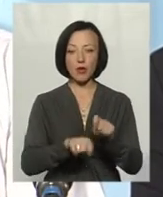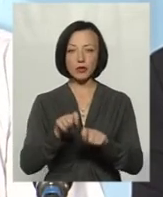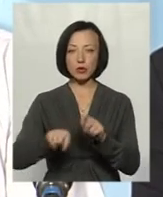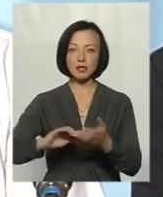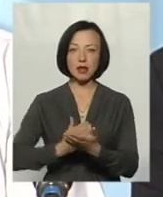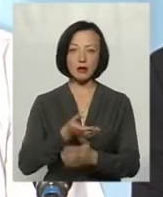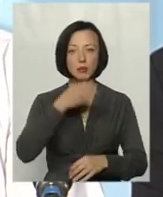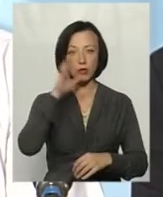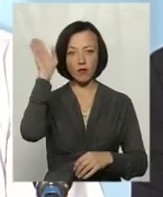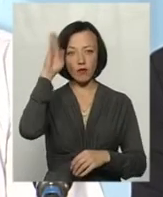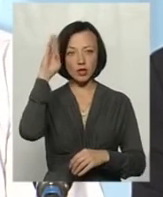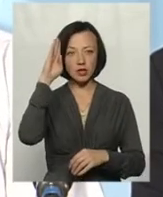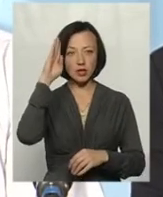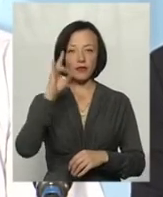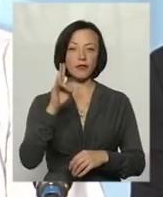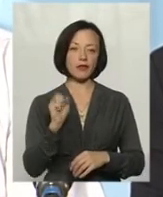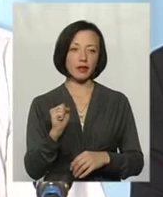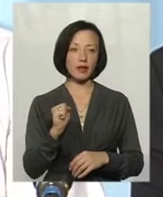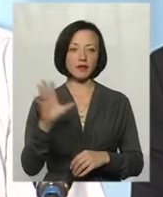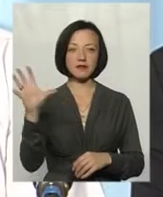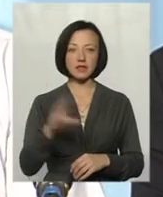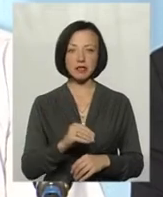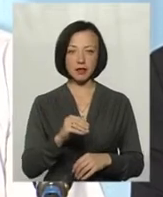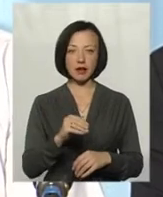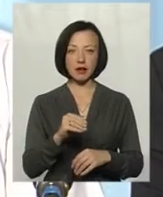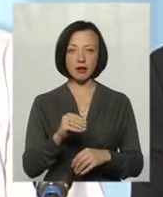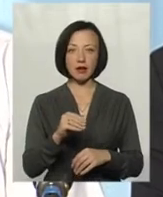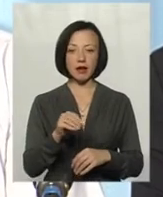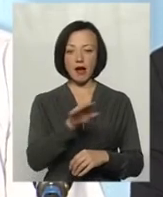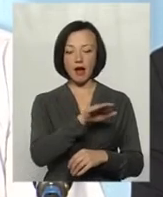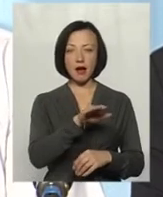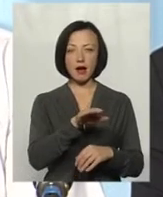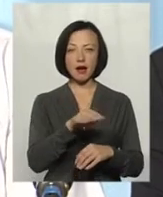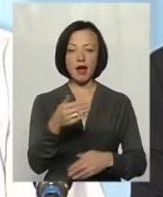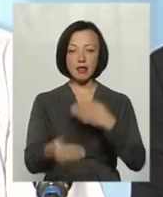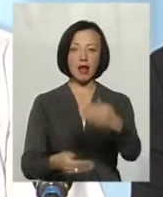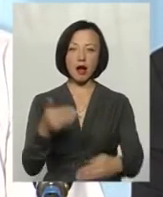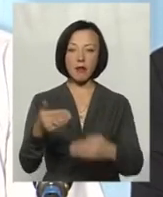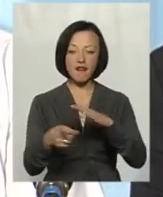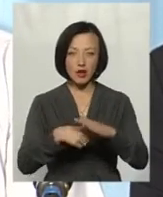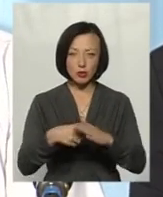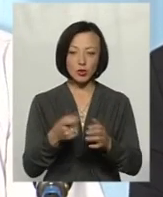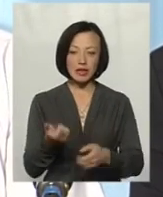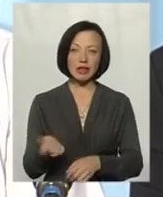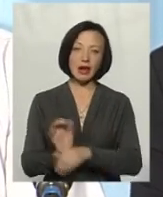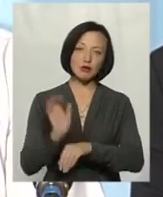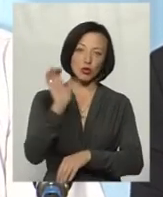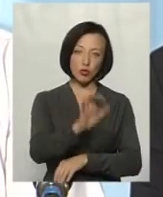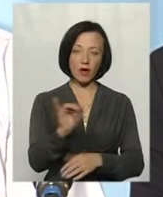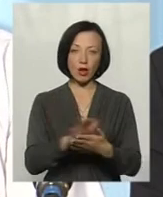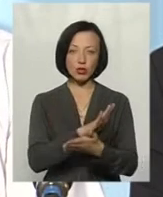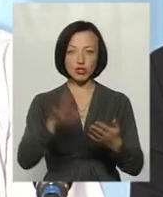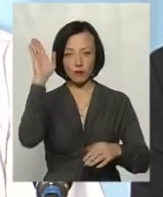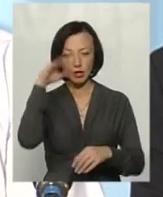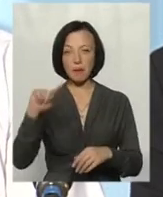якістю питної води йде практично на всіх етапах видобутку, транспортування і очищення води. Саме перше,